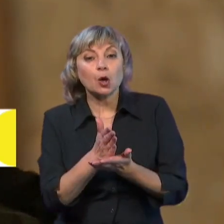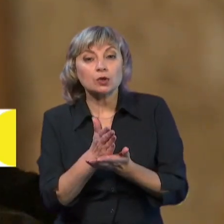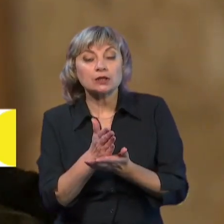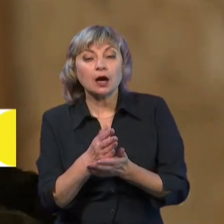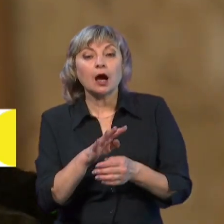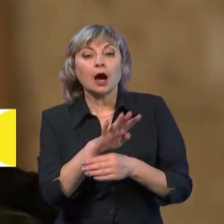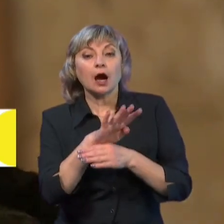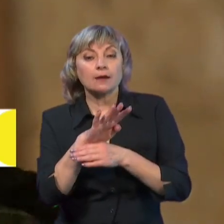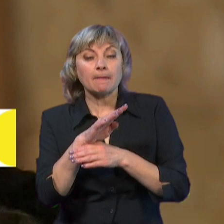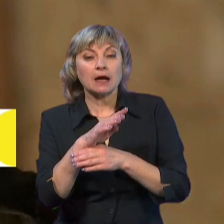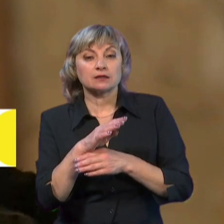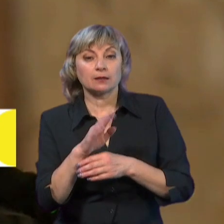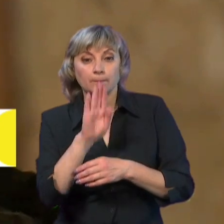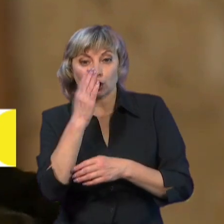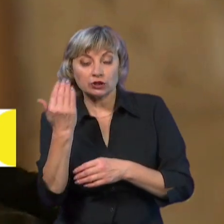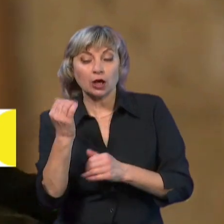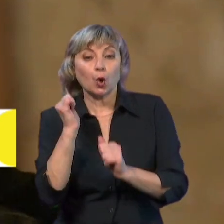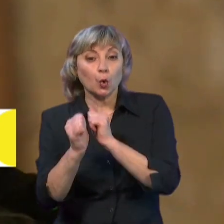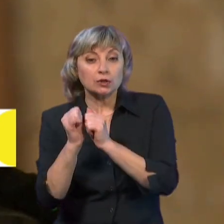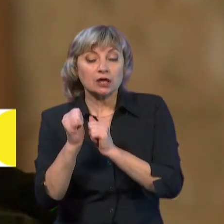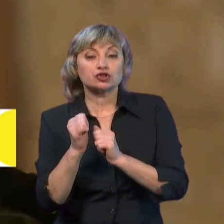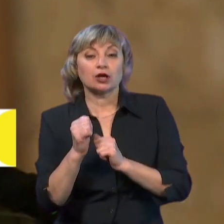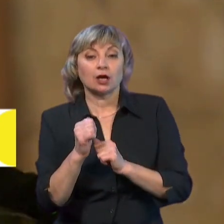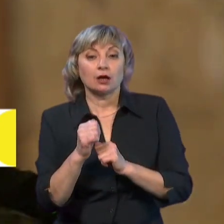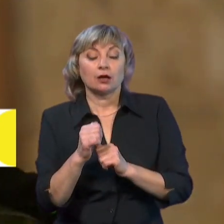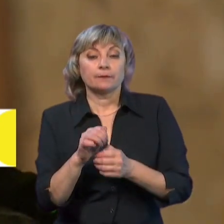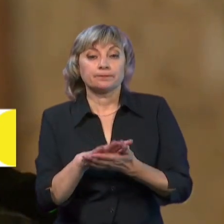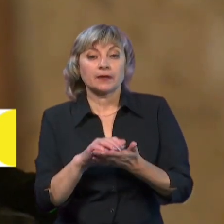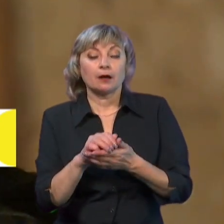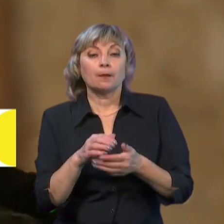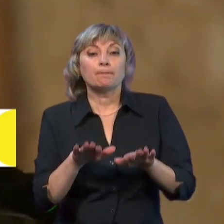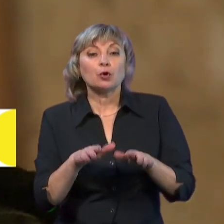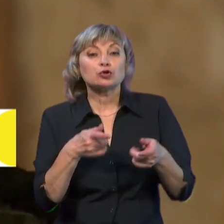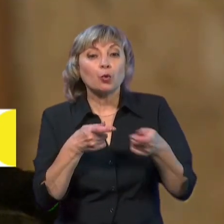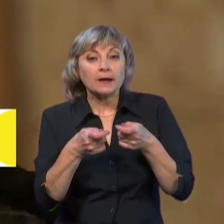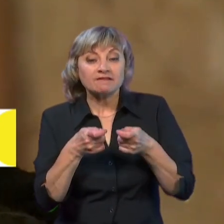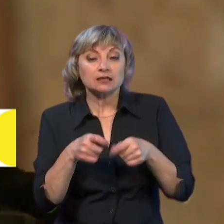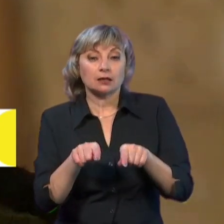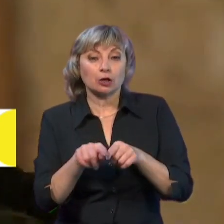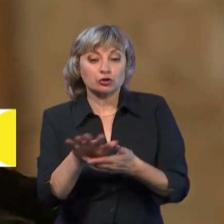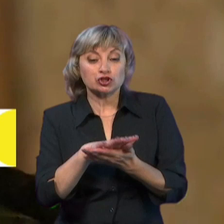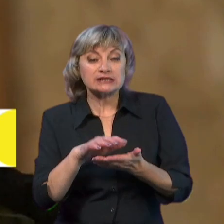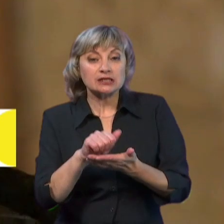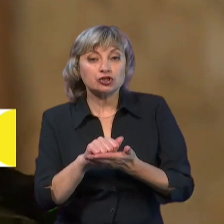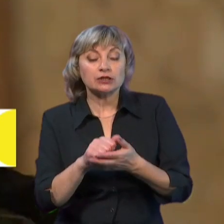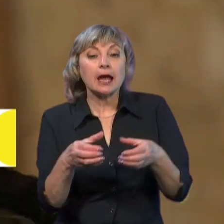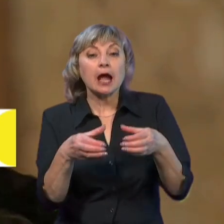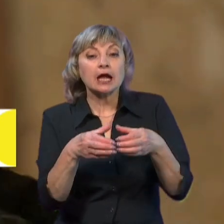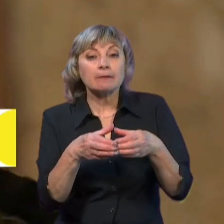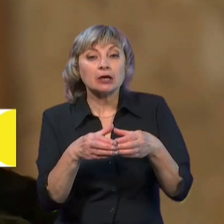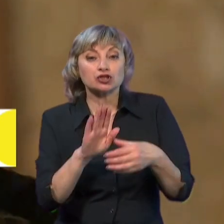гармати противника, нанести враження пункту управління, і також знищити екіпаж